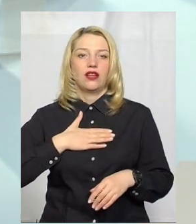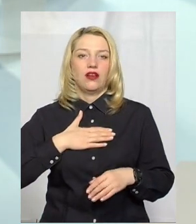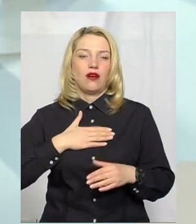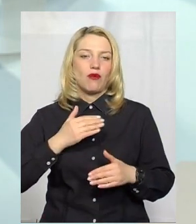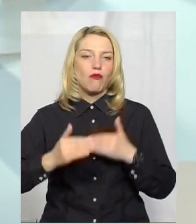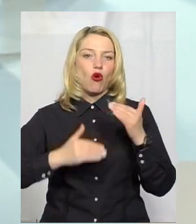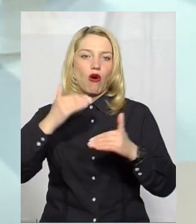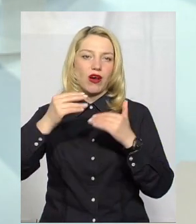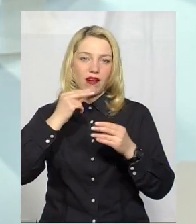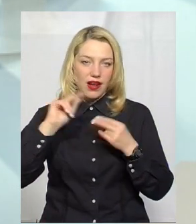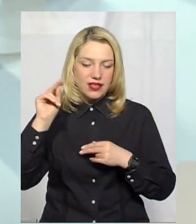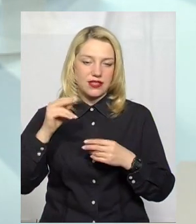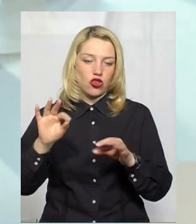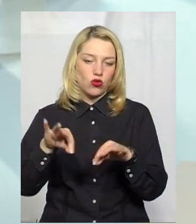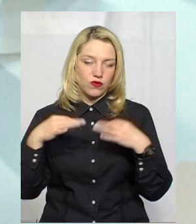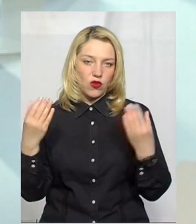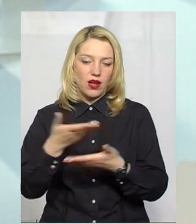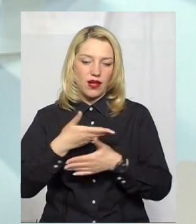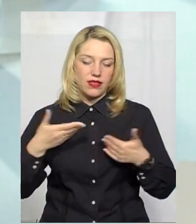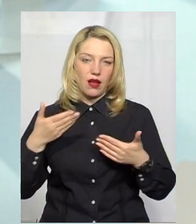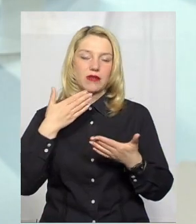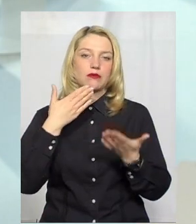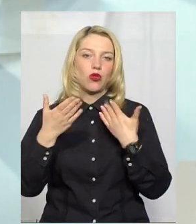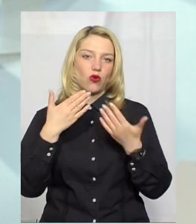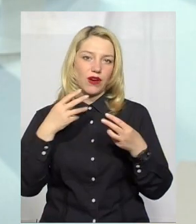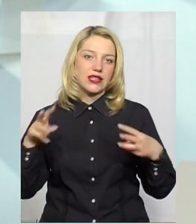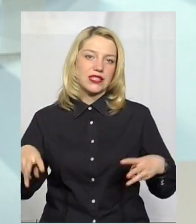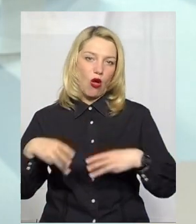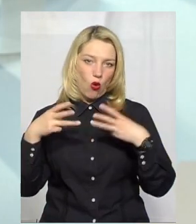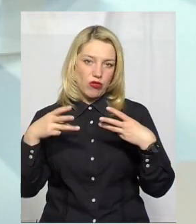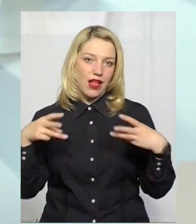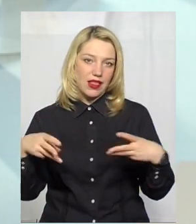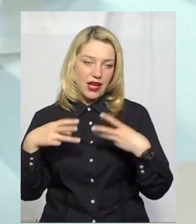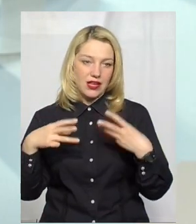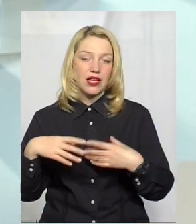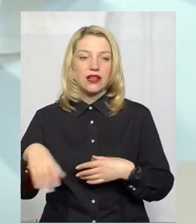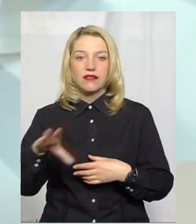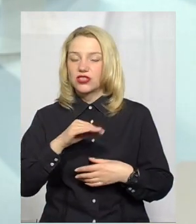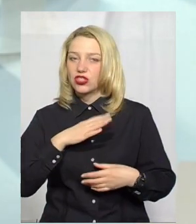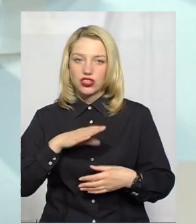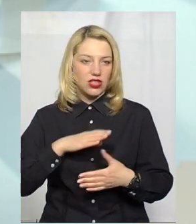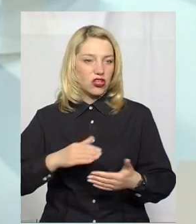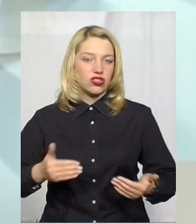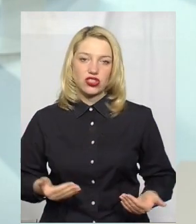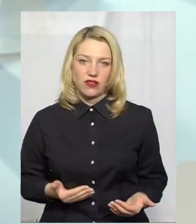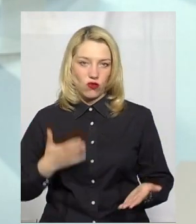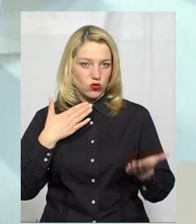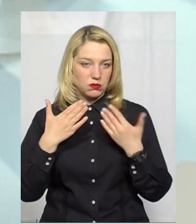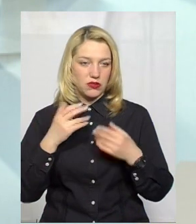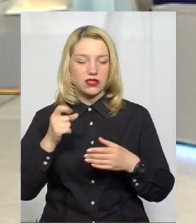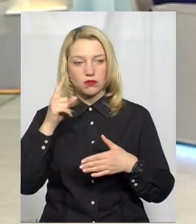дозволяє нам спілкуватися онлайн. Звичайно, що всі чекають живого спілкування і